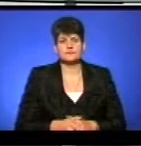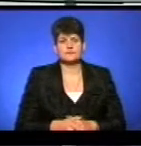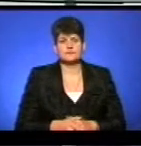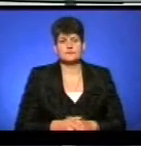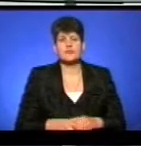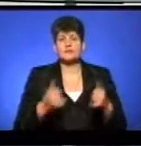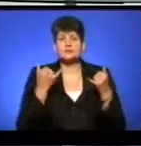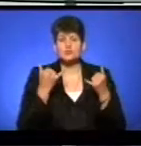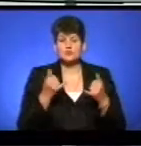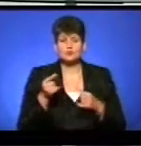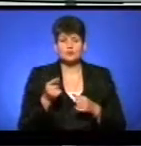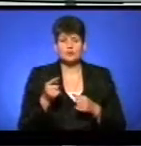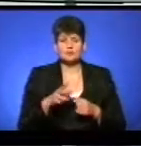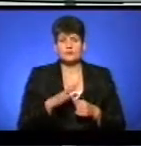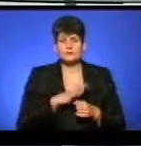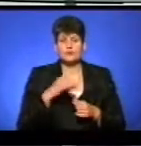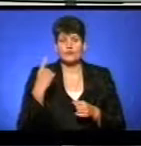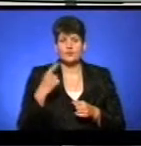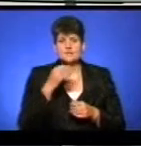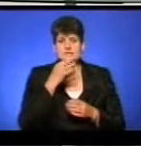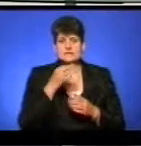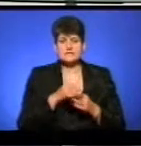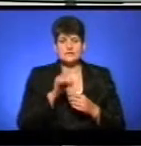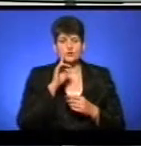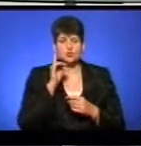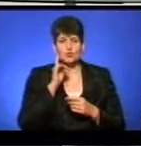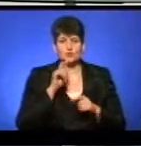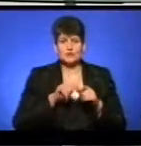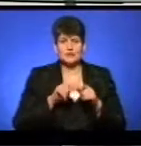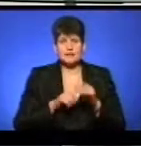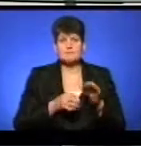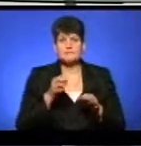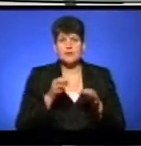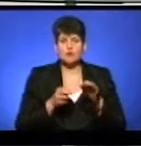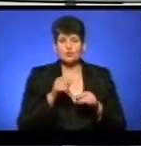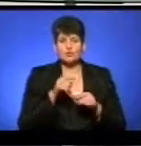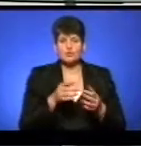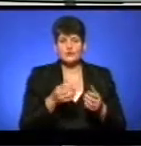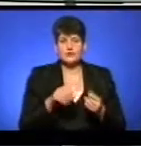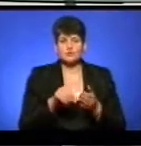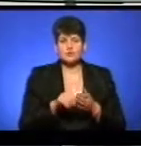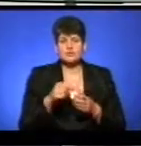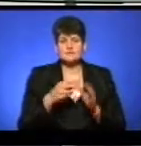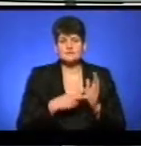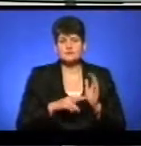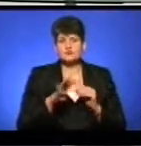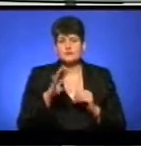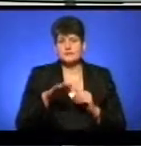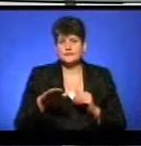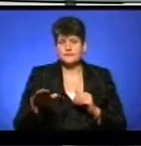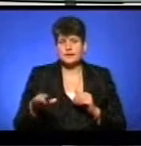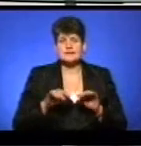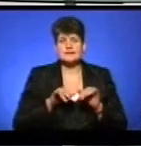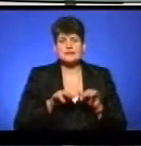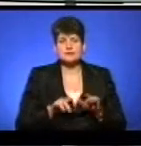Сьогодні у Тернополі відбувся обласний зліт юних дослідників природи. У ньому взяли участь 74 учні. Захід